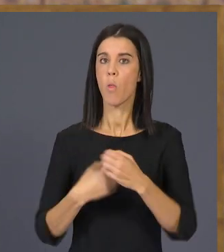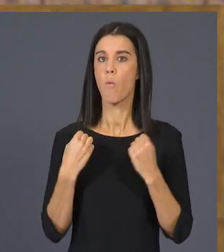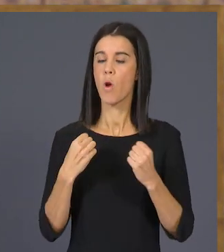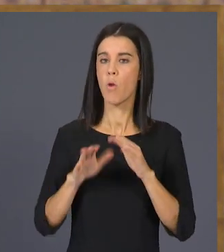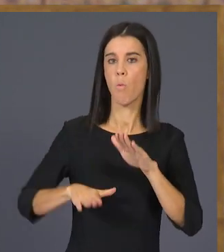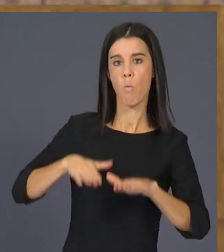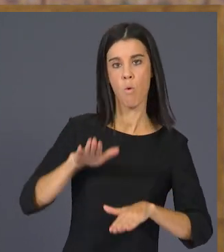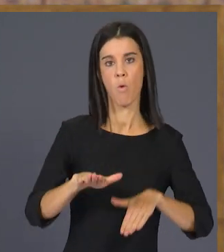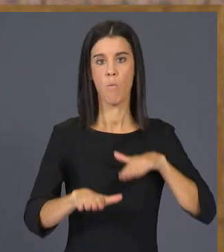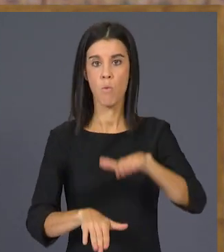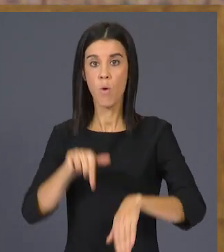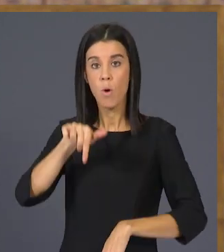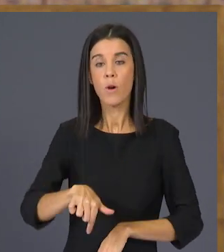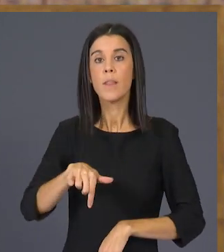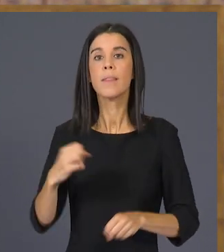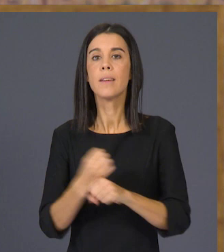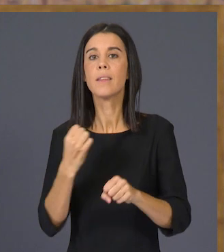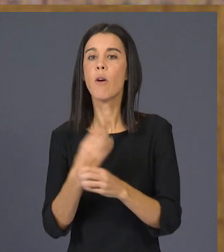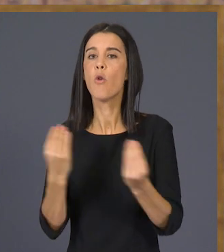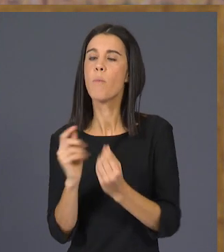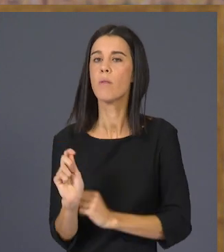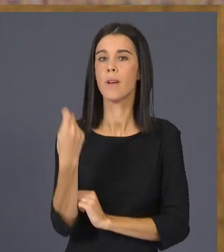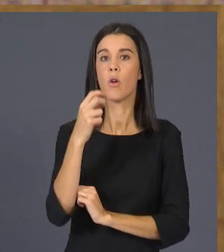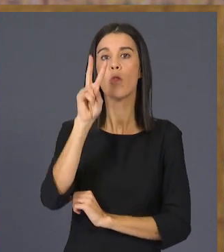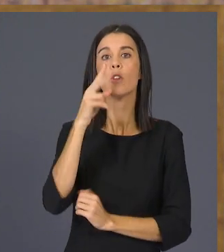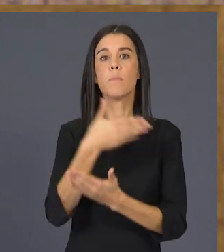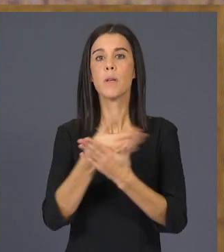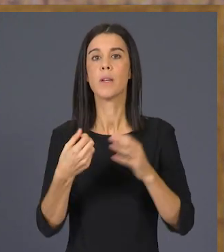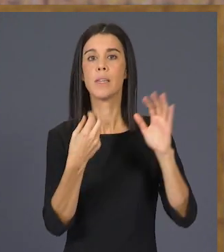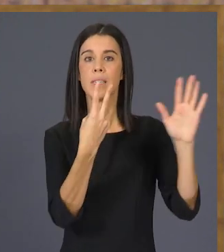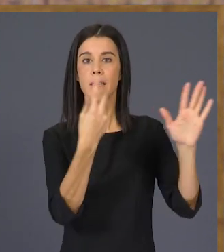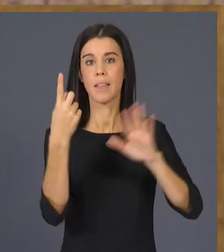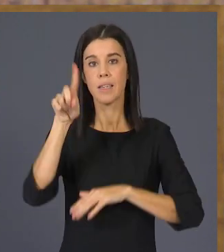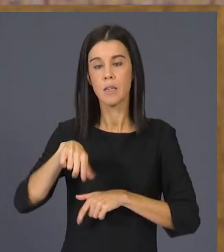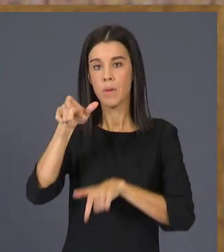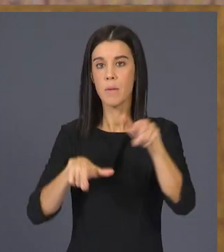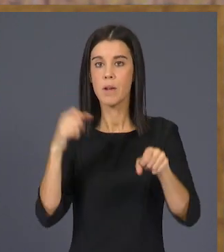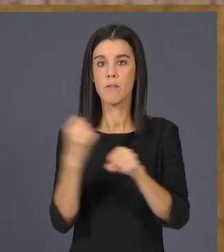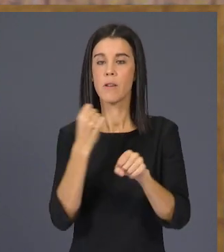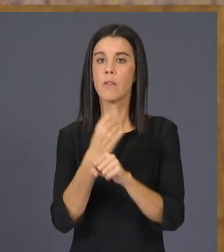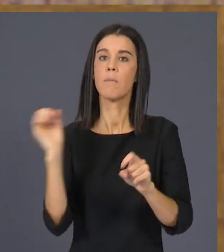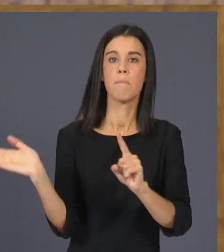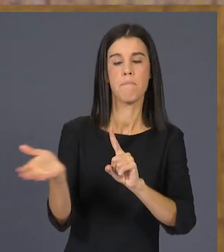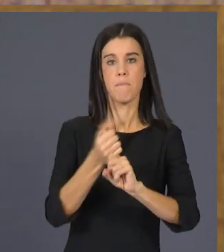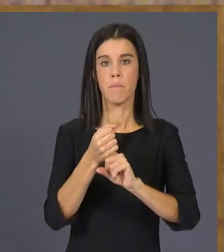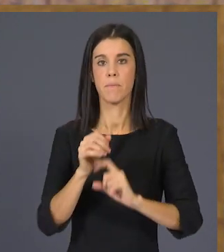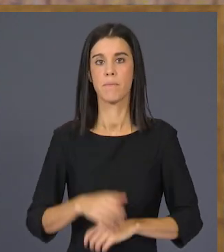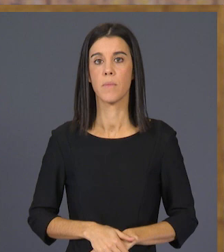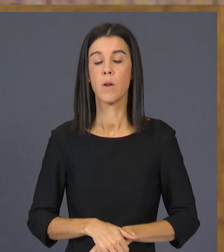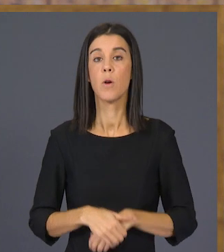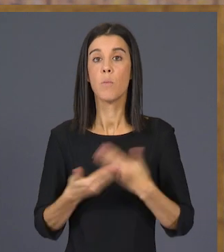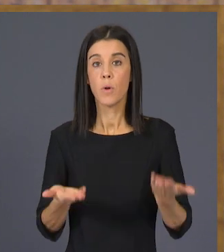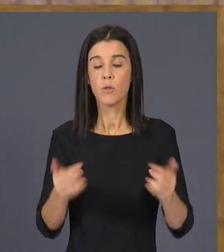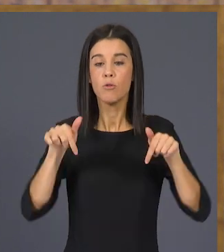Avui tenim un rècord històric de treball. 2.076.000 persones ocupades. Per això vull